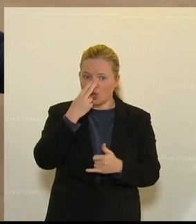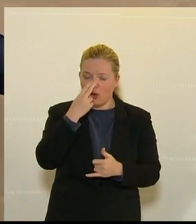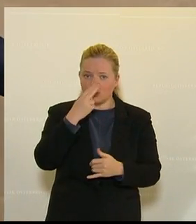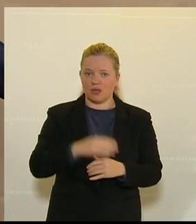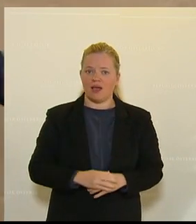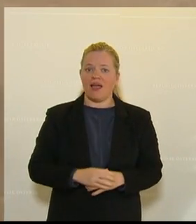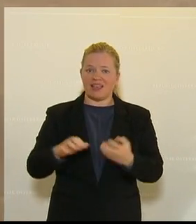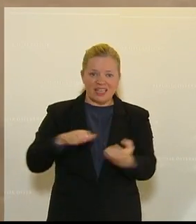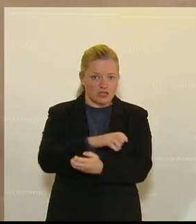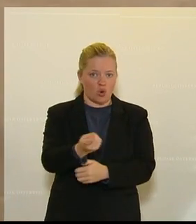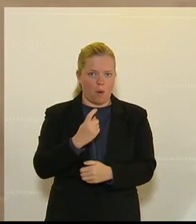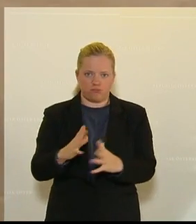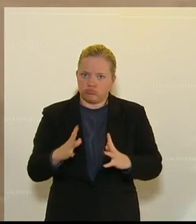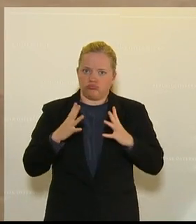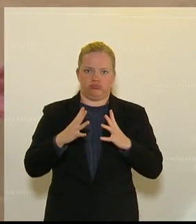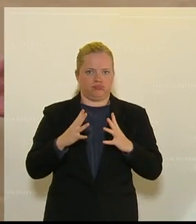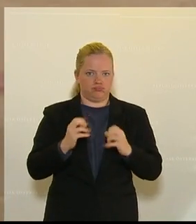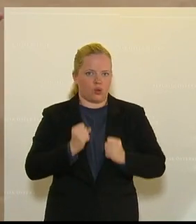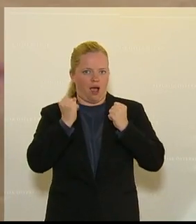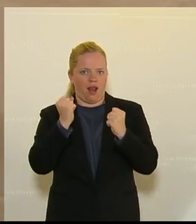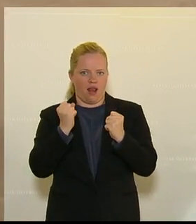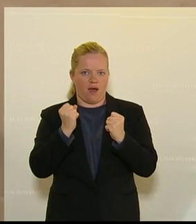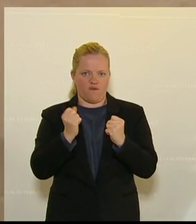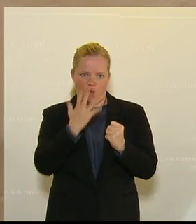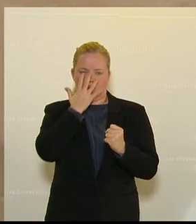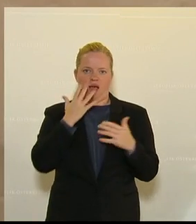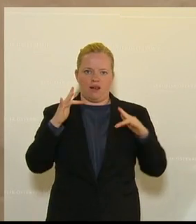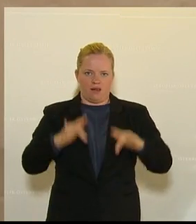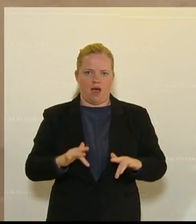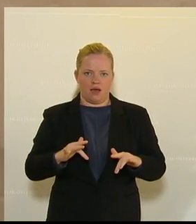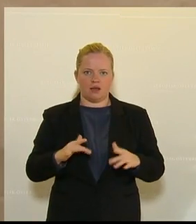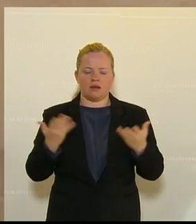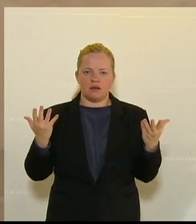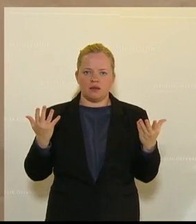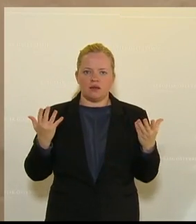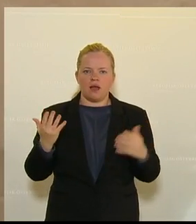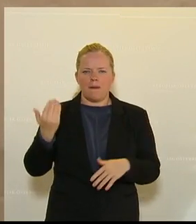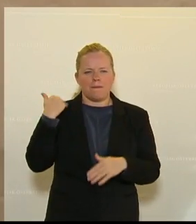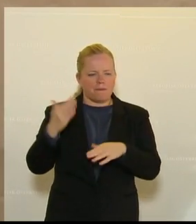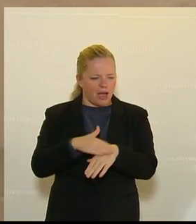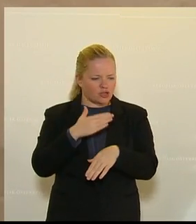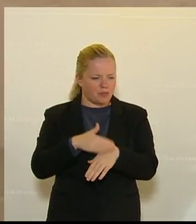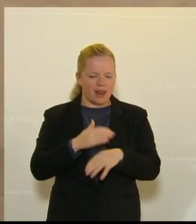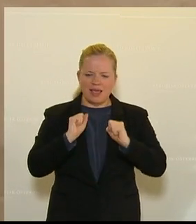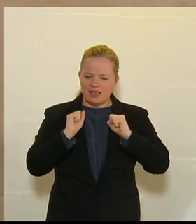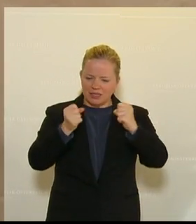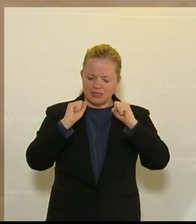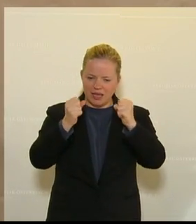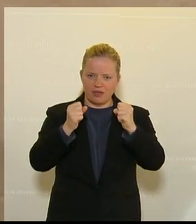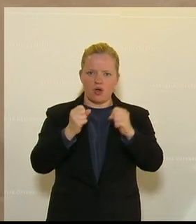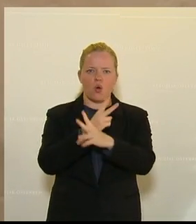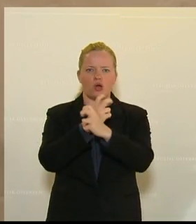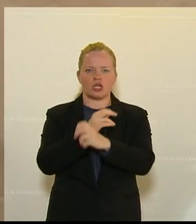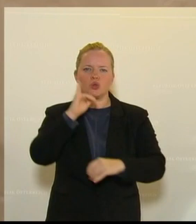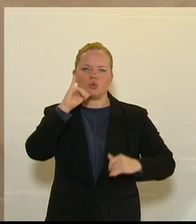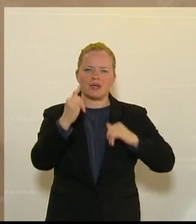und frontal oder versucht man, zum Beispiel hat mir die Initiative der